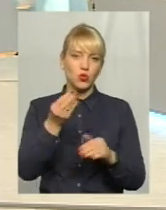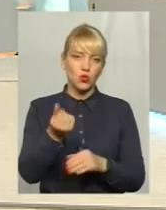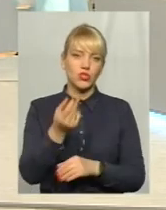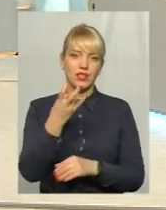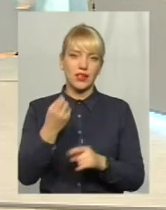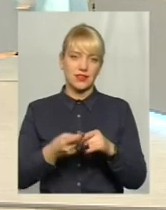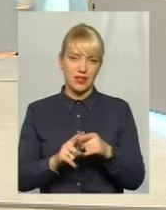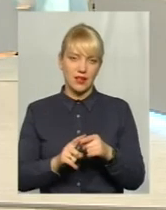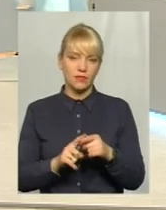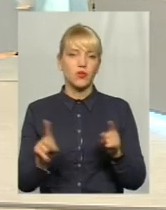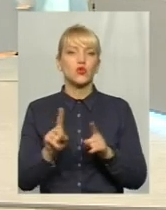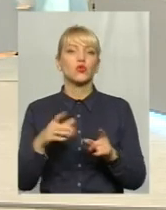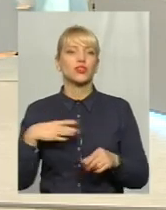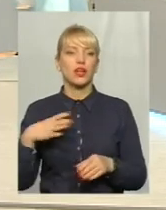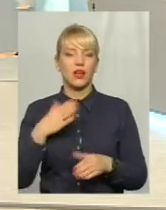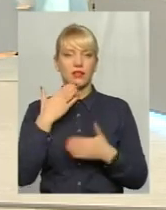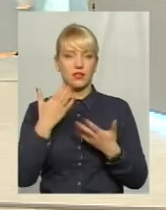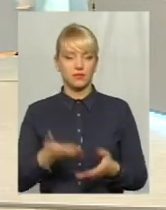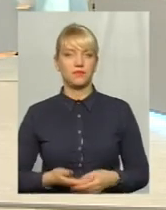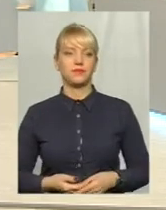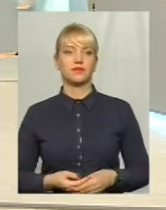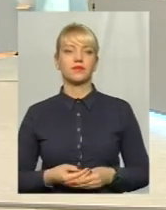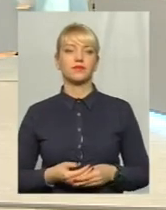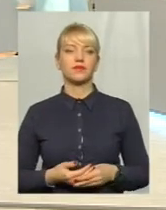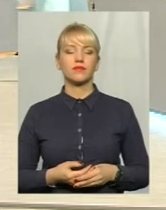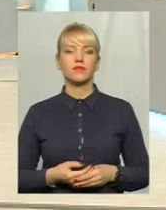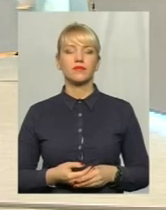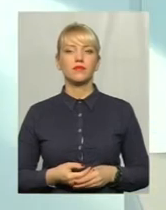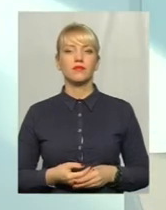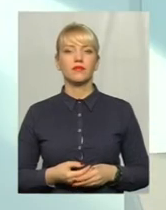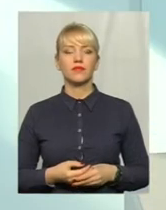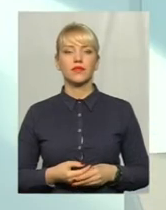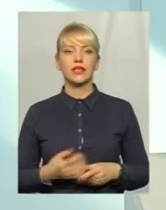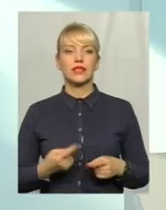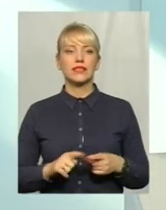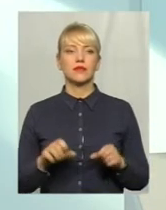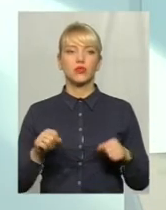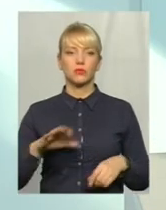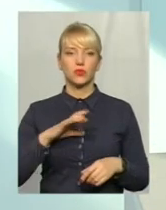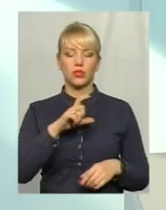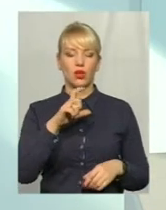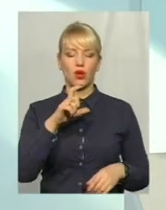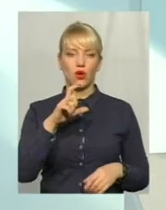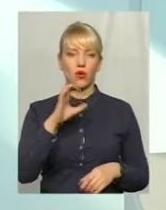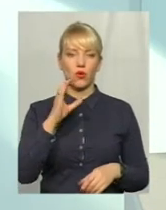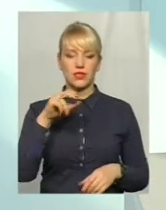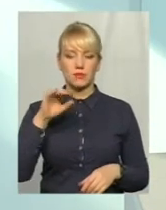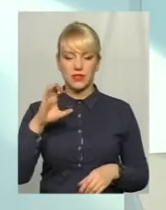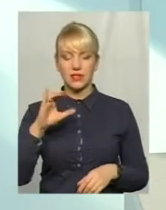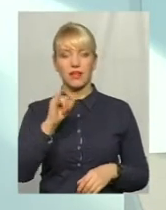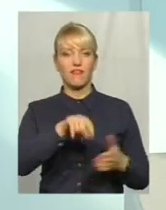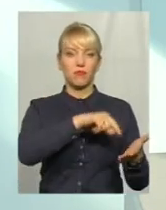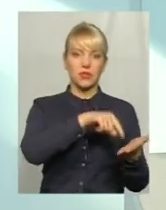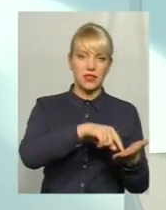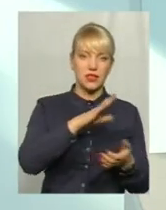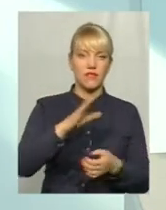чого чекати наступного року? Це може бути хоспіс і в місті, і в області, тому що